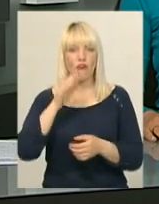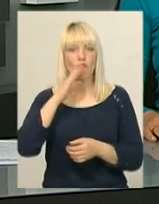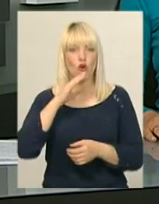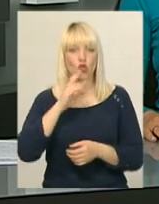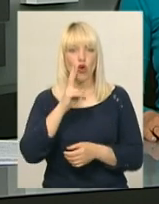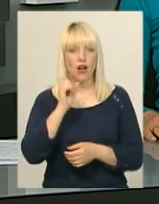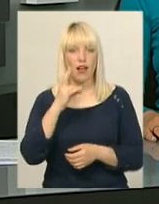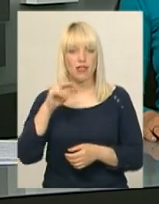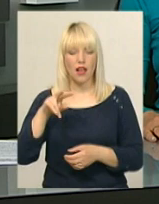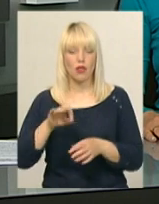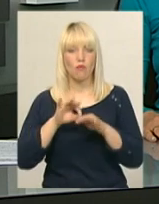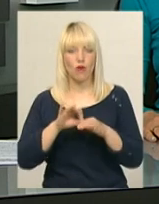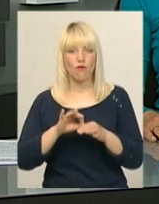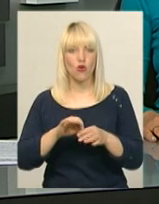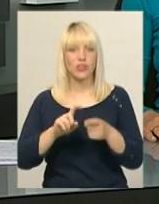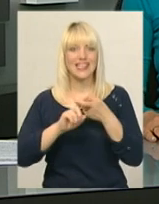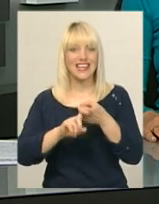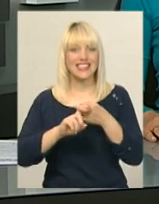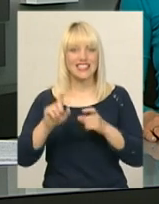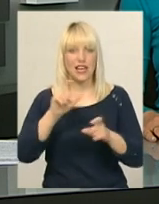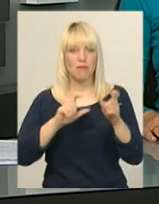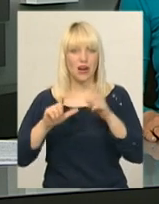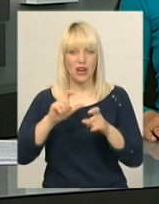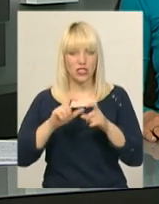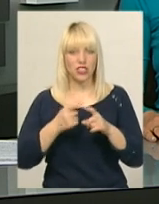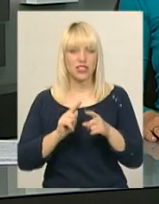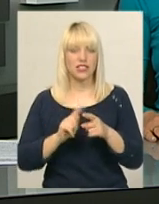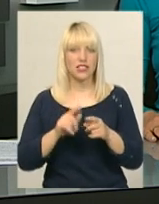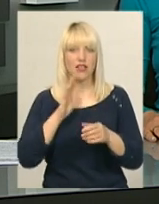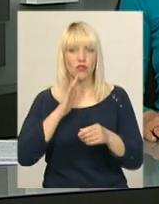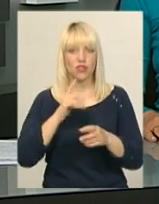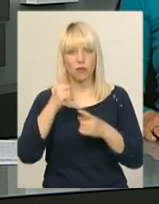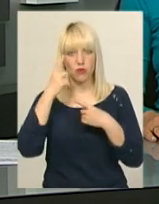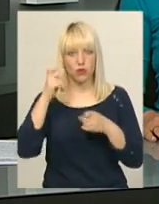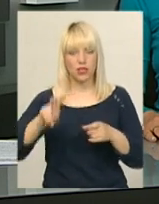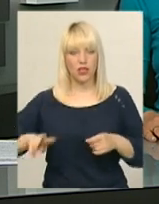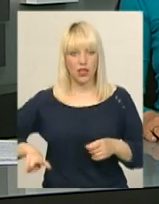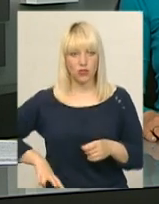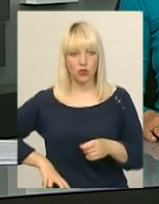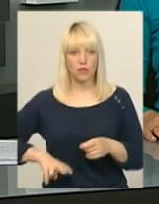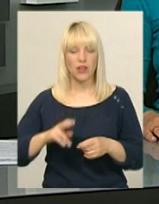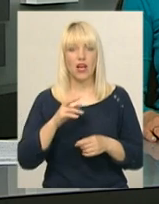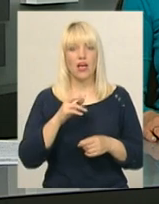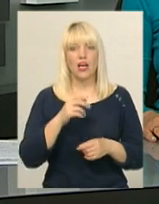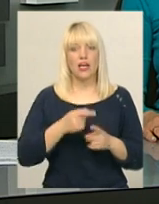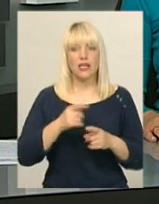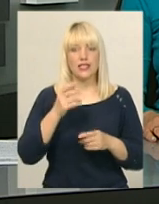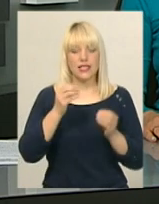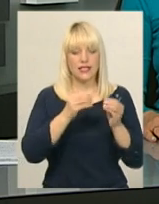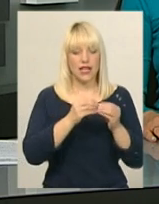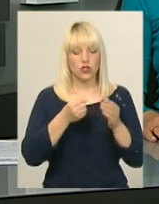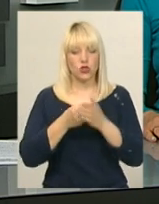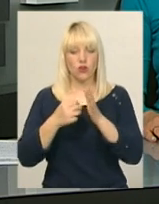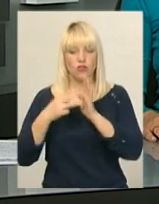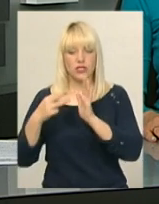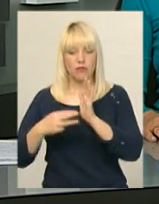планову промивку та знезараження водопровідних мереж. Про це повідомив директор підприємства Віталій Кавун. З 10 до 17 години вода буде